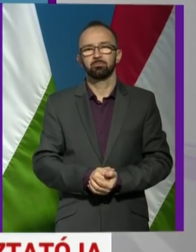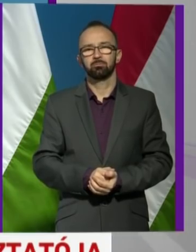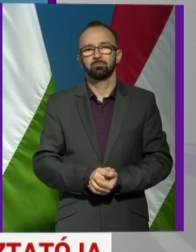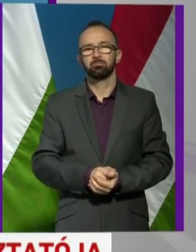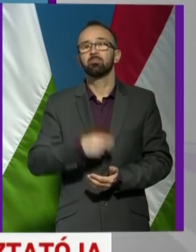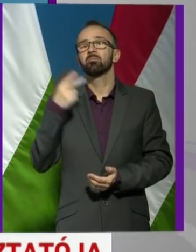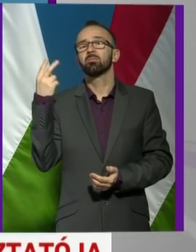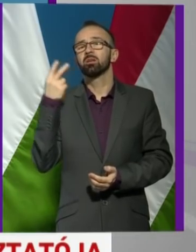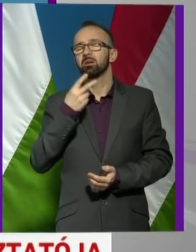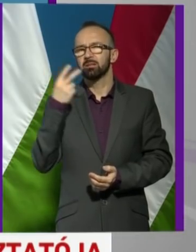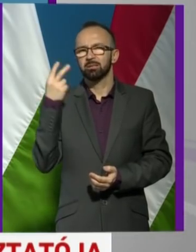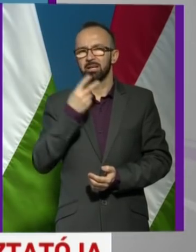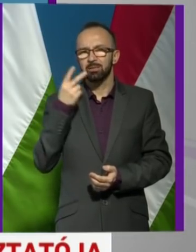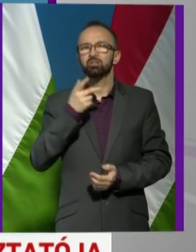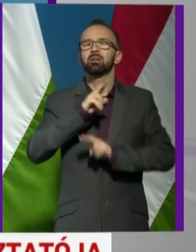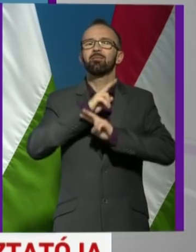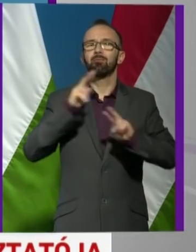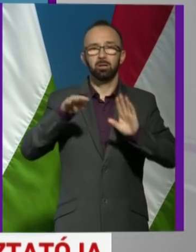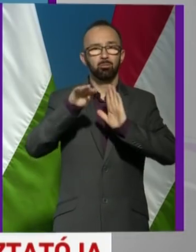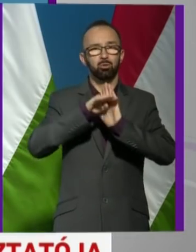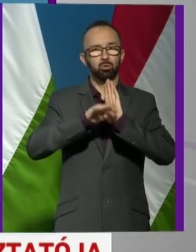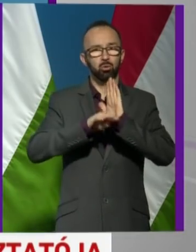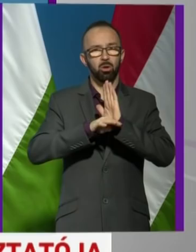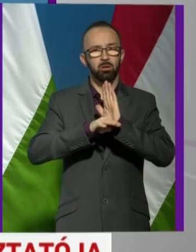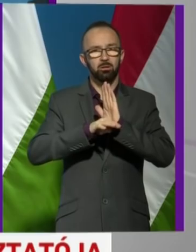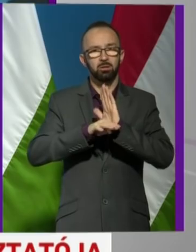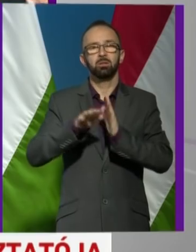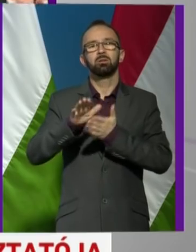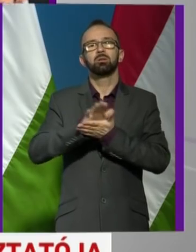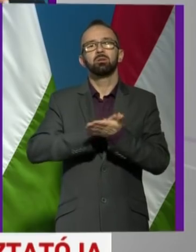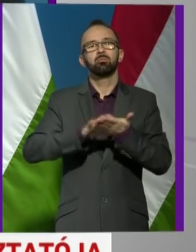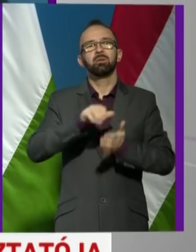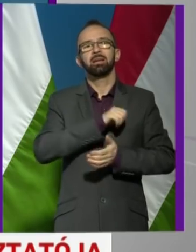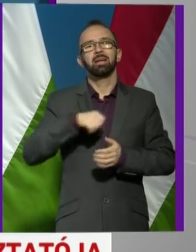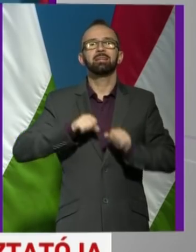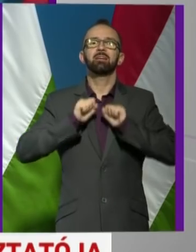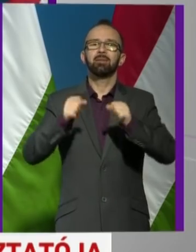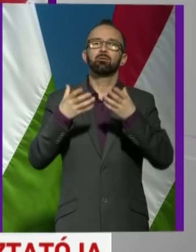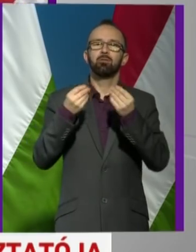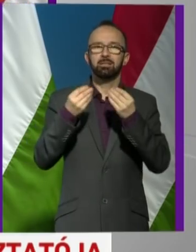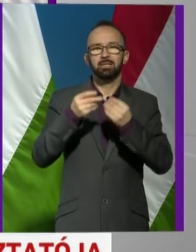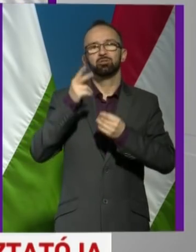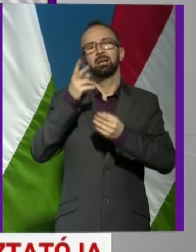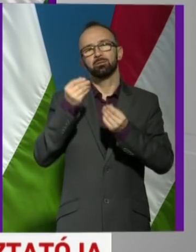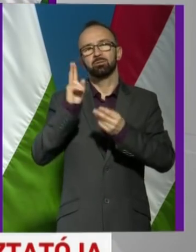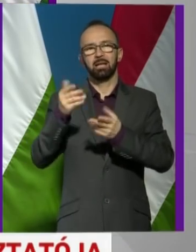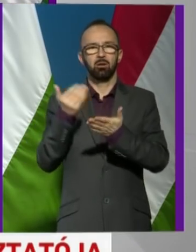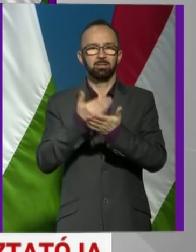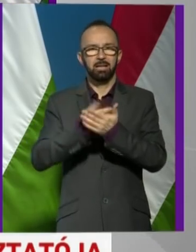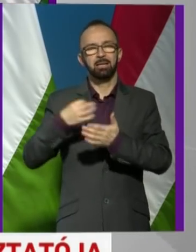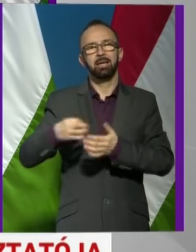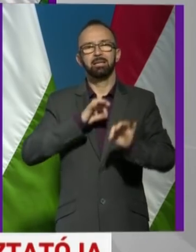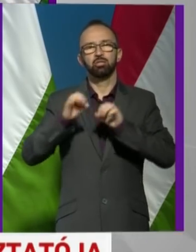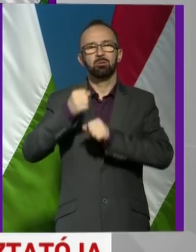Természetesen van protokoll arra nézve, hogy milyen egyéni védőfelszerelist kell viselnie az